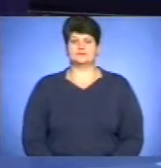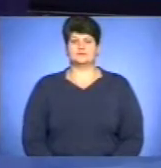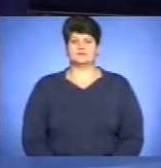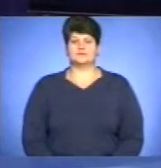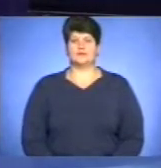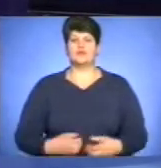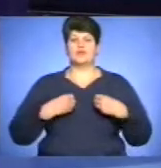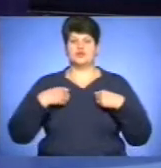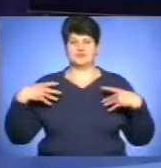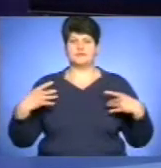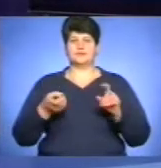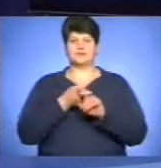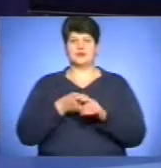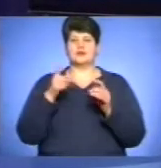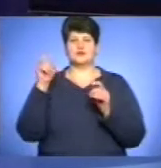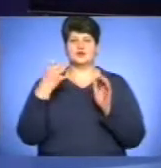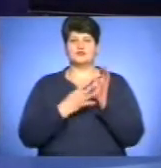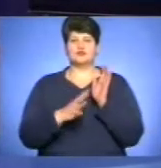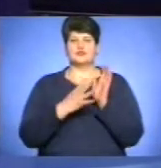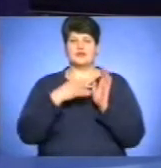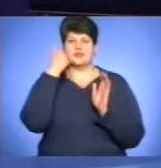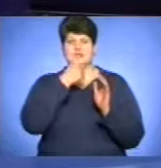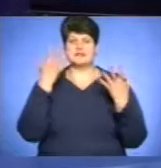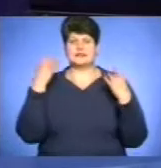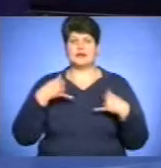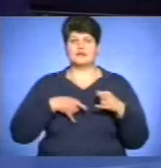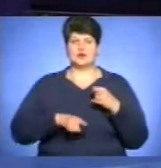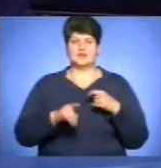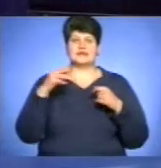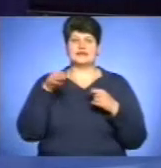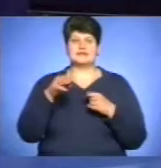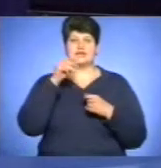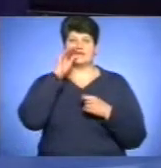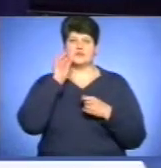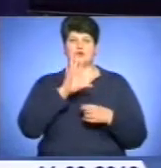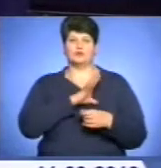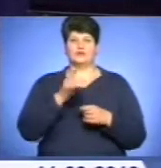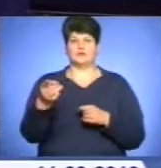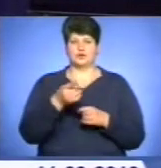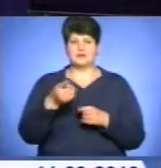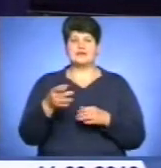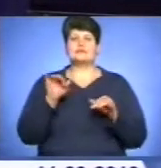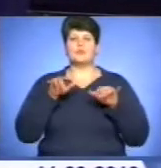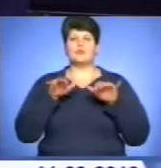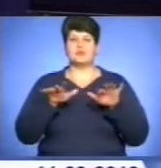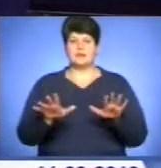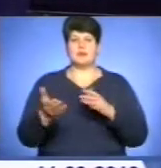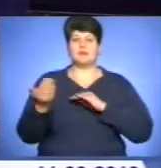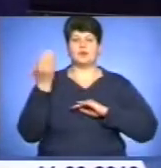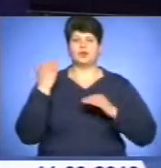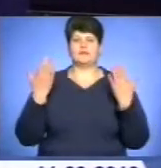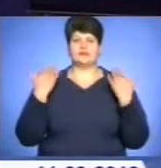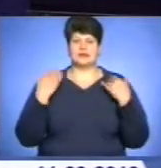Урочистості приурочені 199-й річниці від дня народження Тараса Шевченка відбулися на Тернопільщині. За подіями минулими вхідними